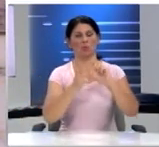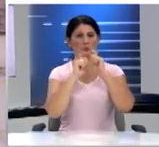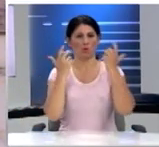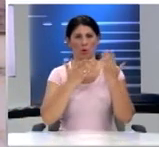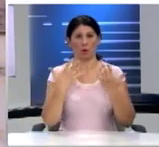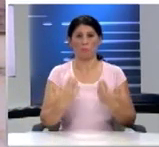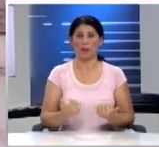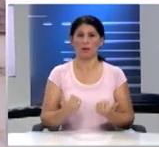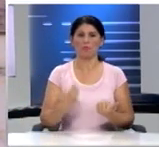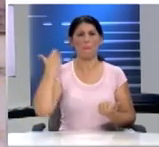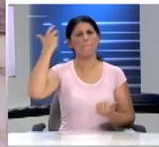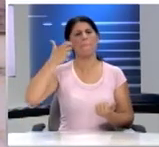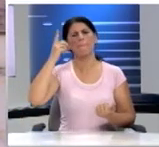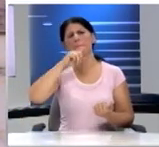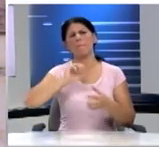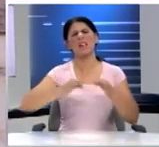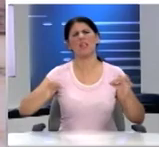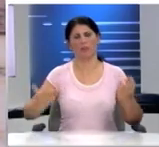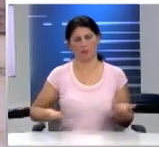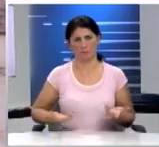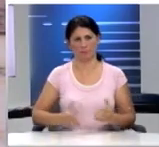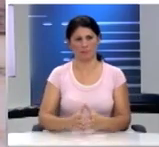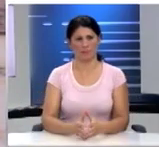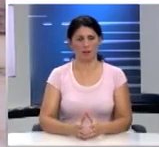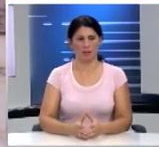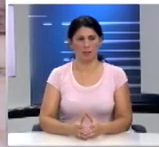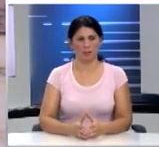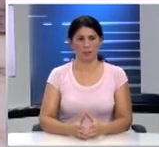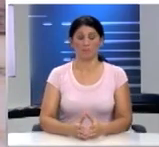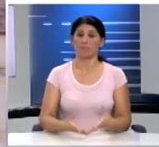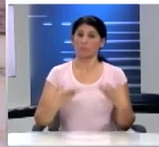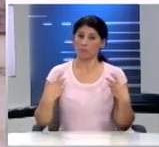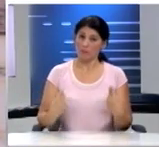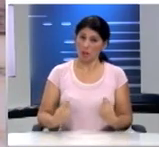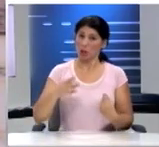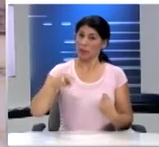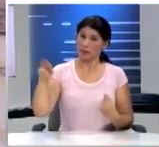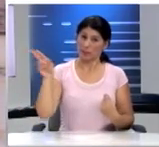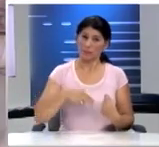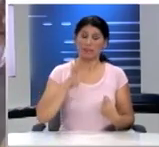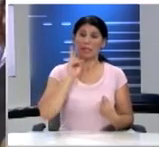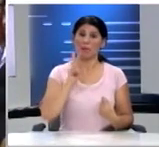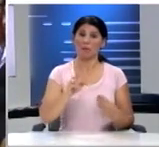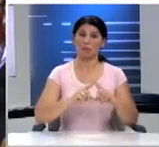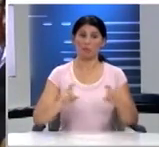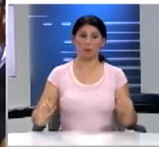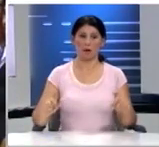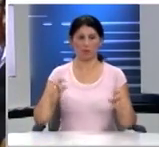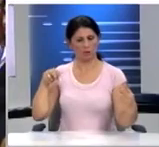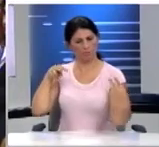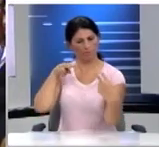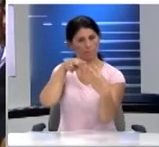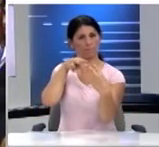Υπάρχουν διάφοροι μύθοι οι οποίοι καλό είναι να καταρρύπτονται και να βλέπουμε τα πράγματα κατάματα